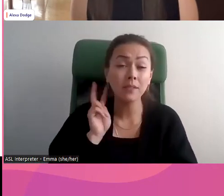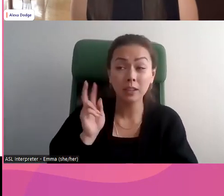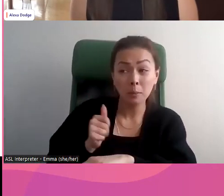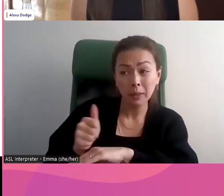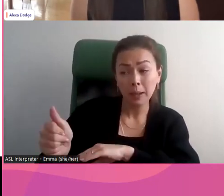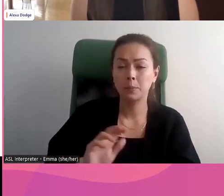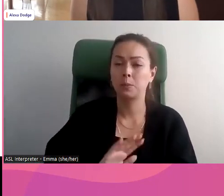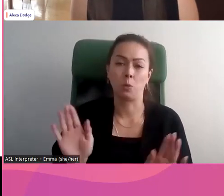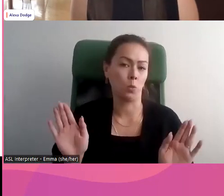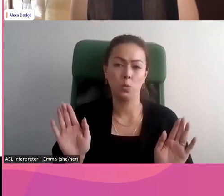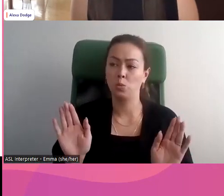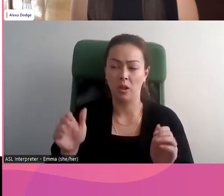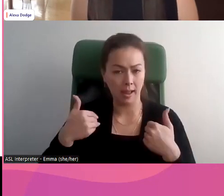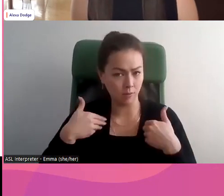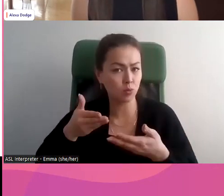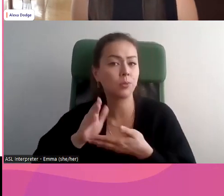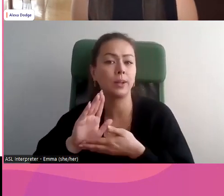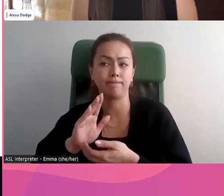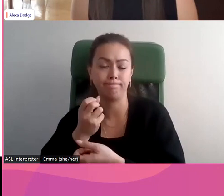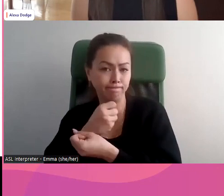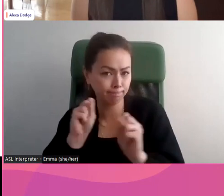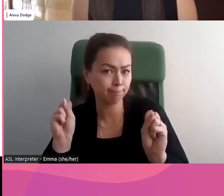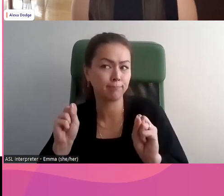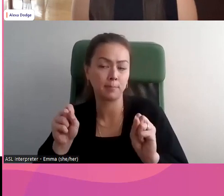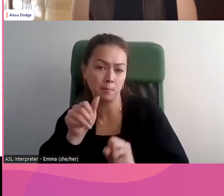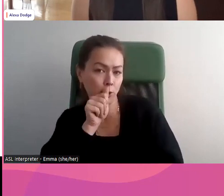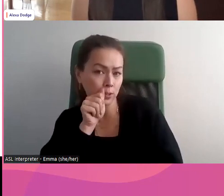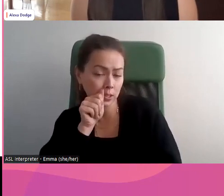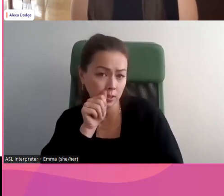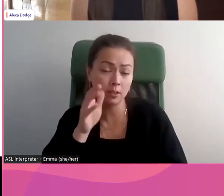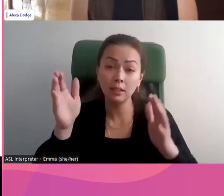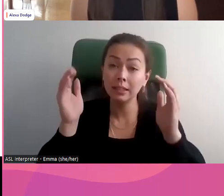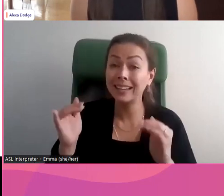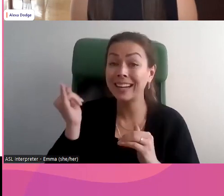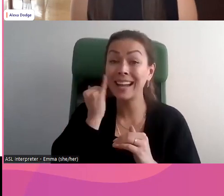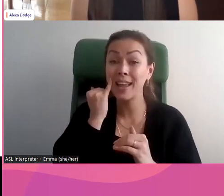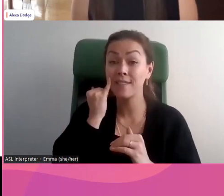qu'elles ont le droit à la vie privée, à la sécurité. Nous pouvons exprimer aux personnes qui